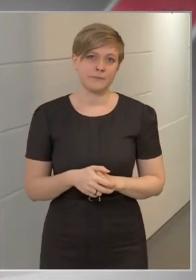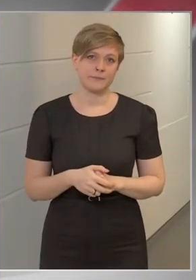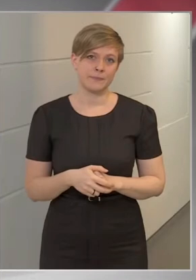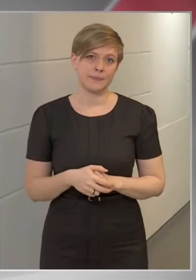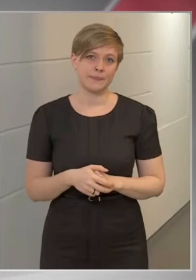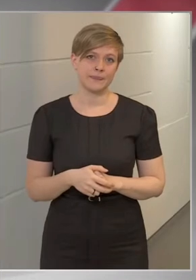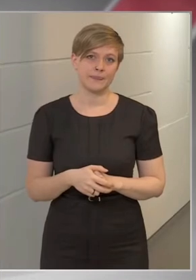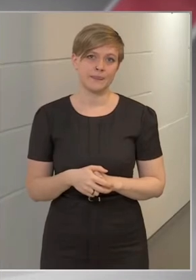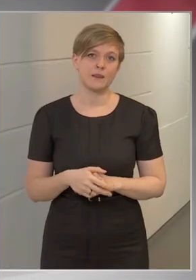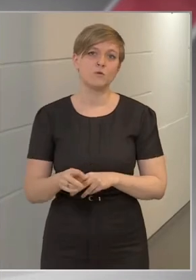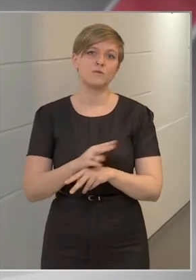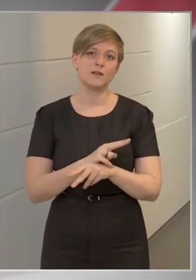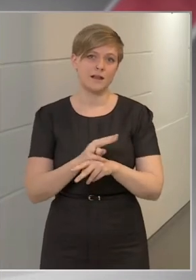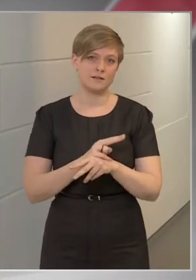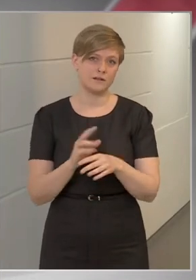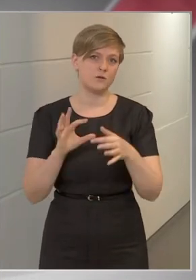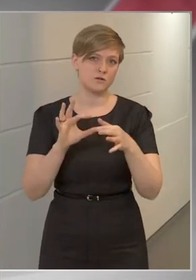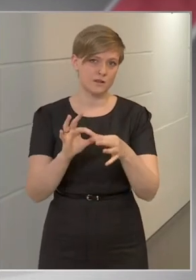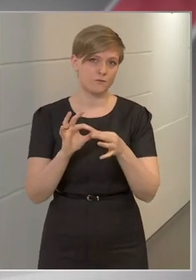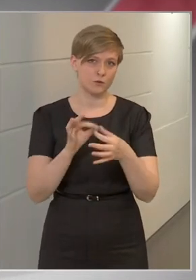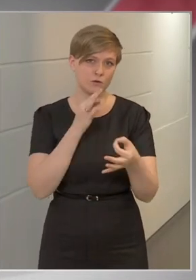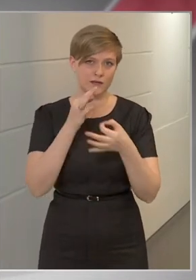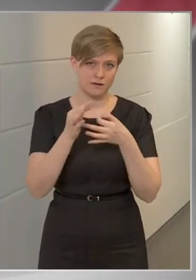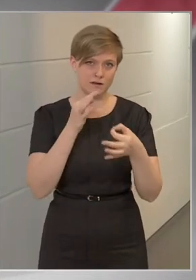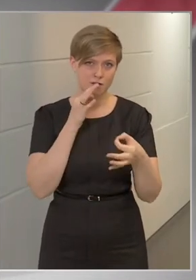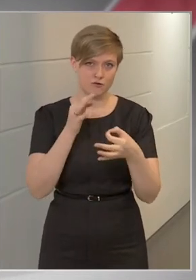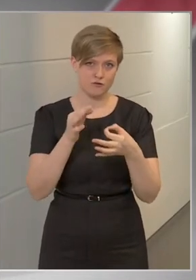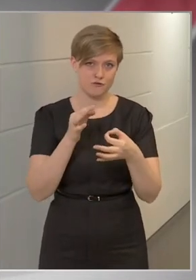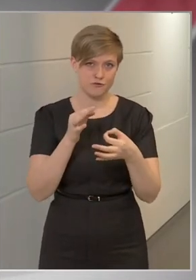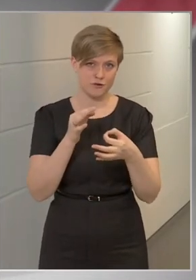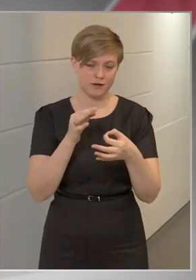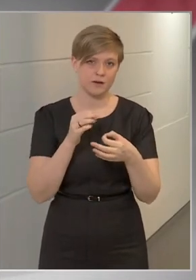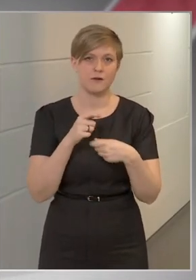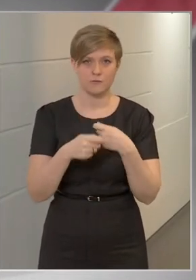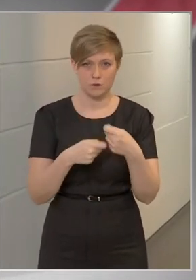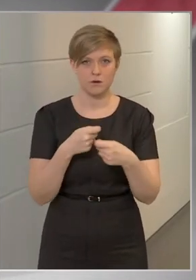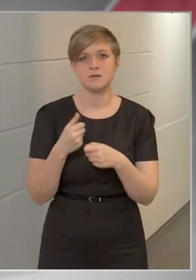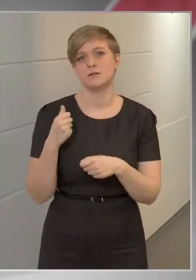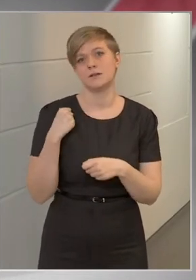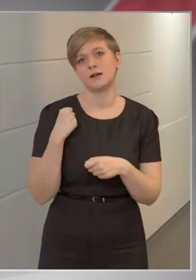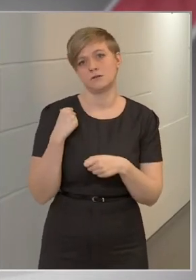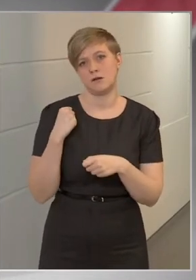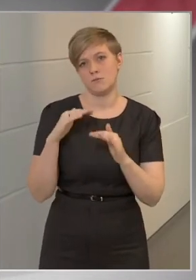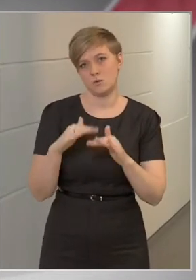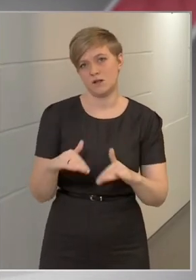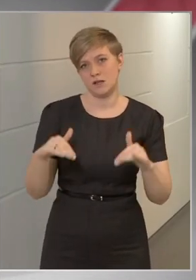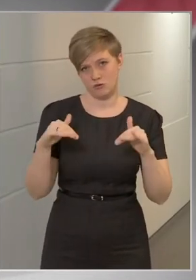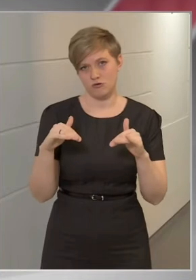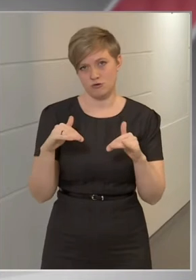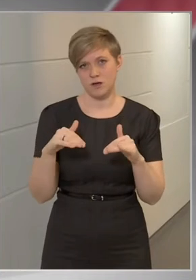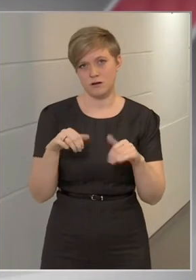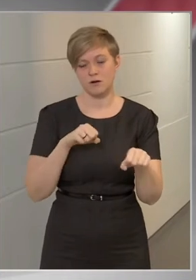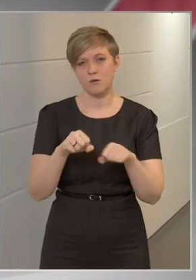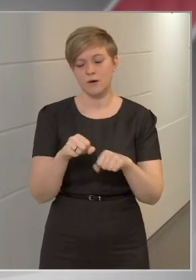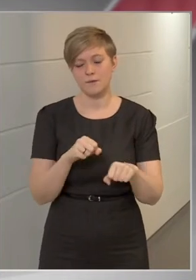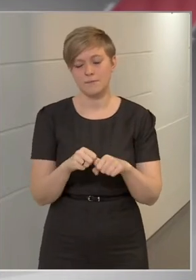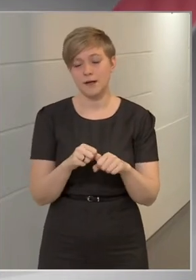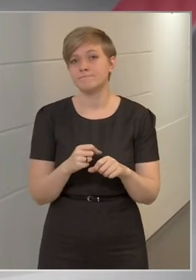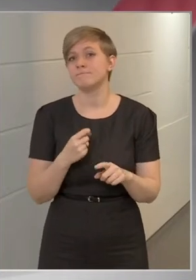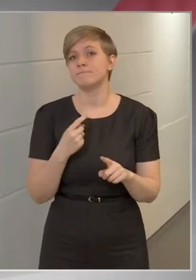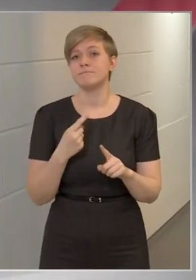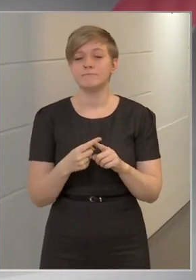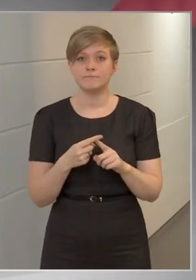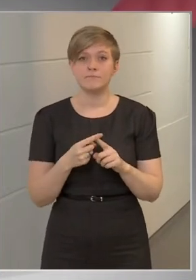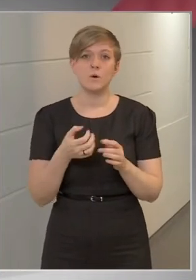Az ügyeletten összefüggő kérdések kell foglalkozott a tegnap üvésén a kormány. Ráadásul